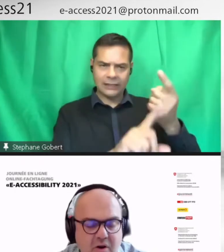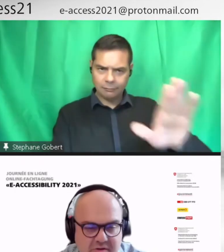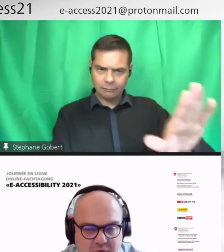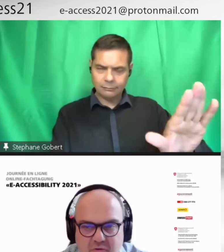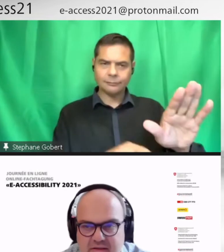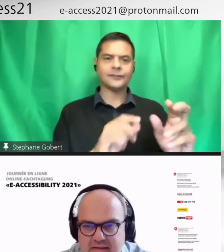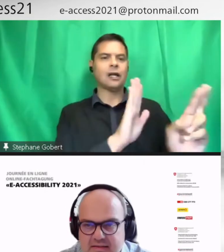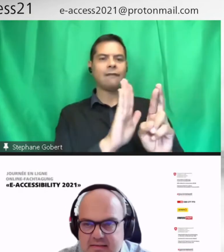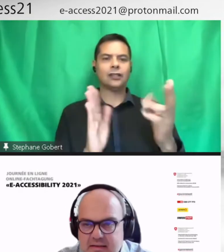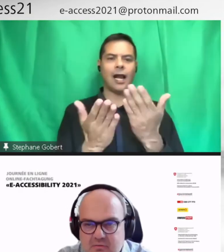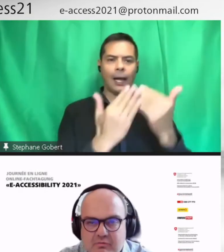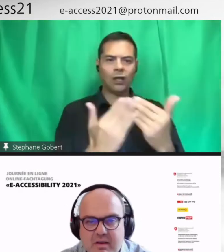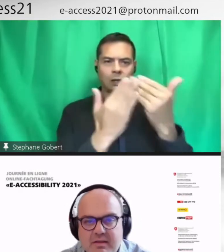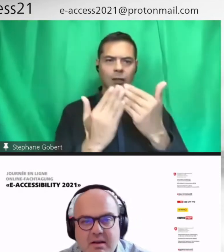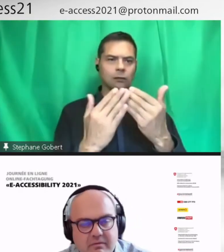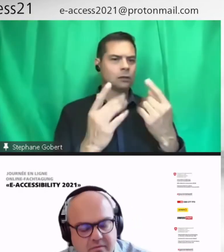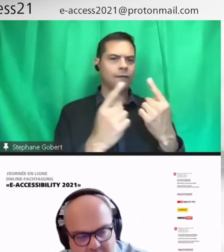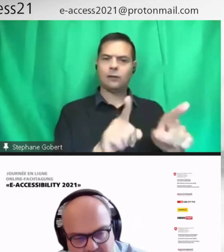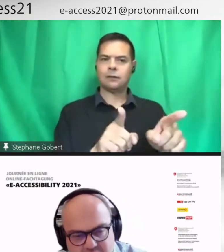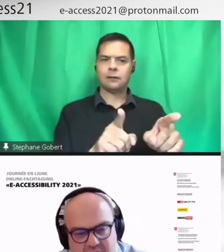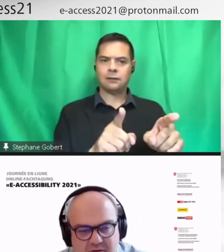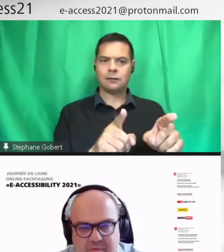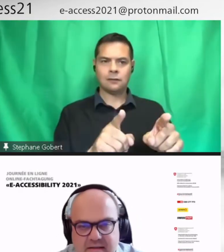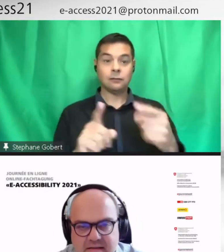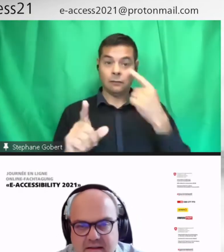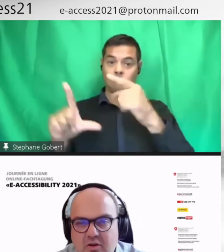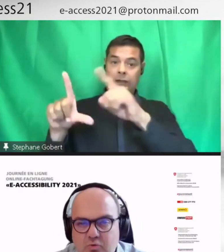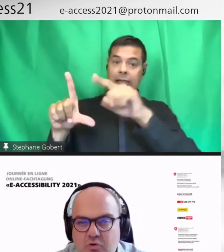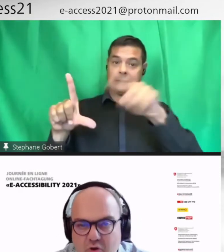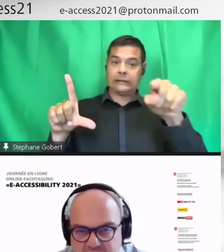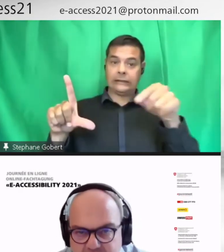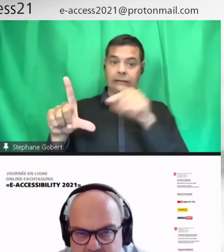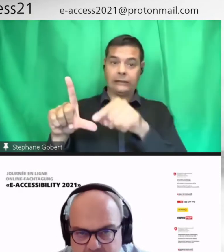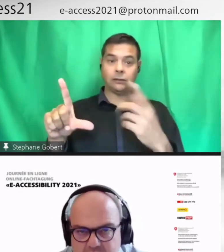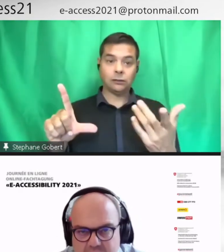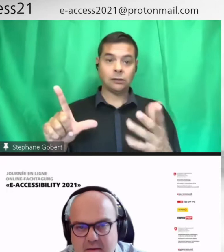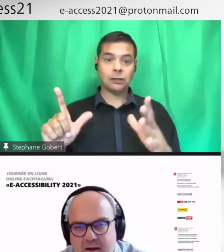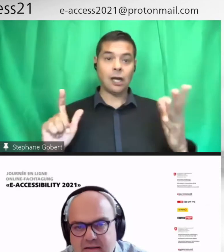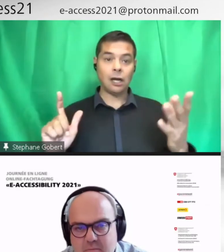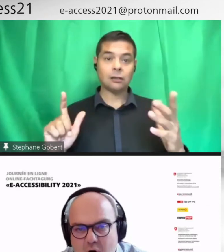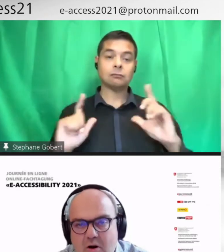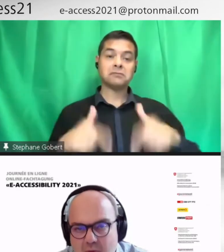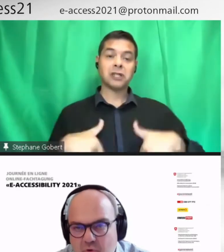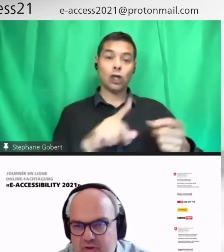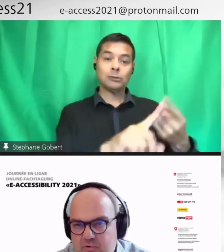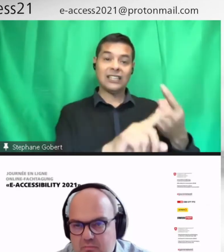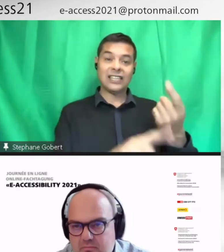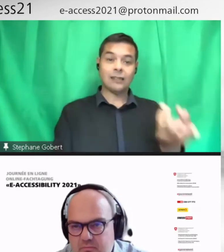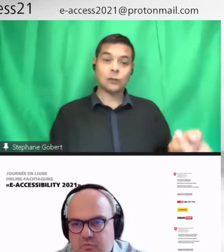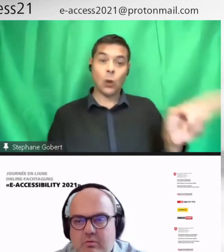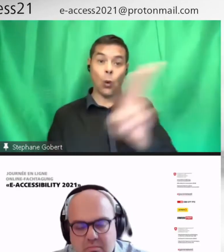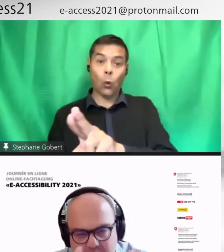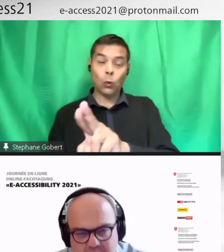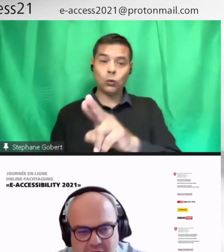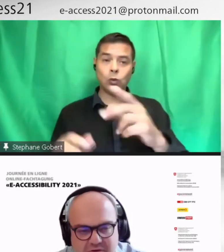voit aussi au niveau des statistiques, une fois qu'un élève est dans une école spécialisée, le retour dans l'ordinaire est pratiquement impossible. Donc,